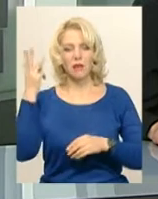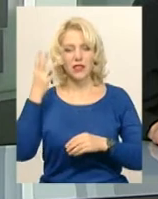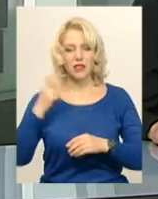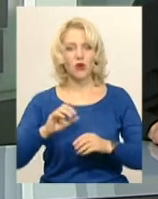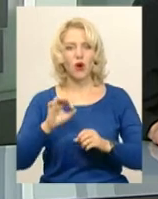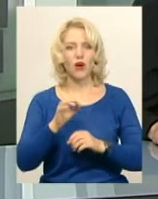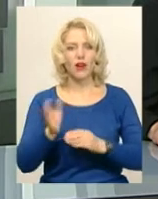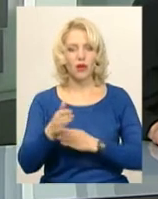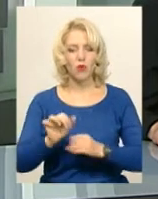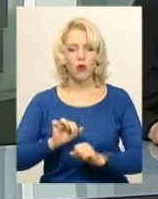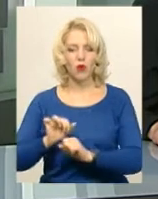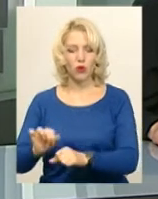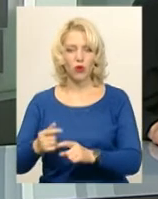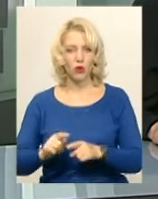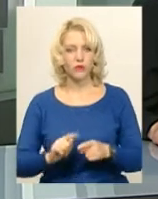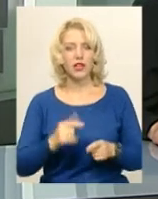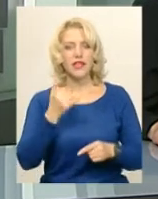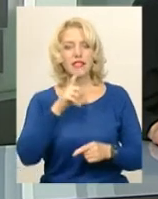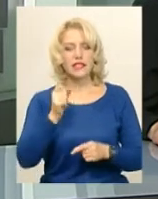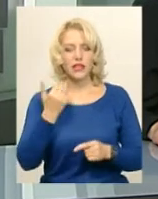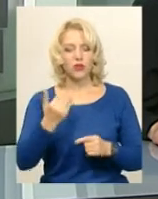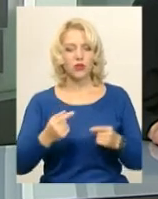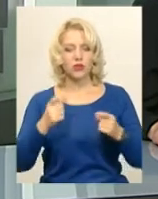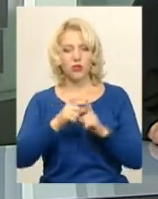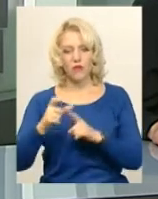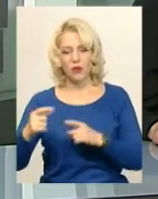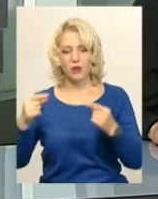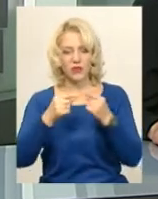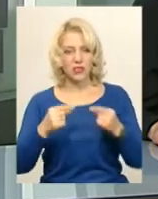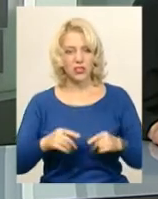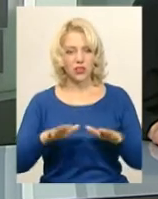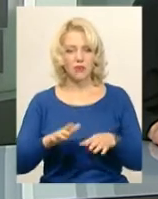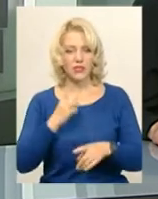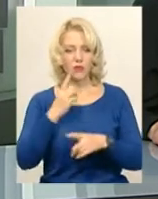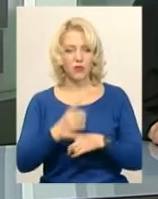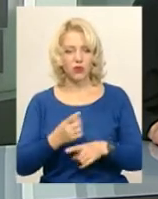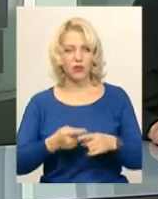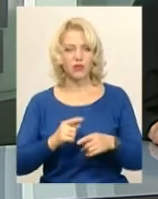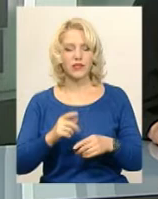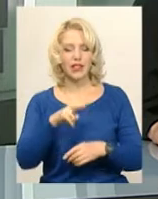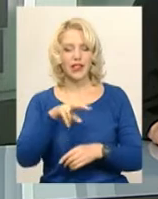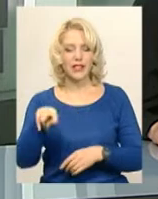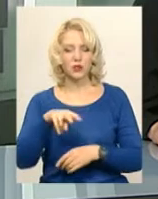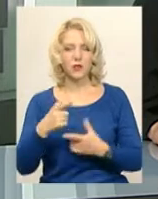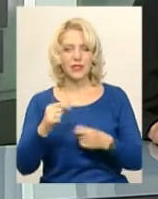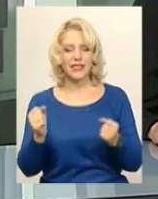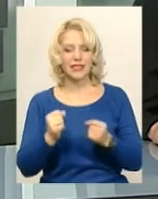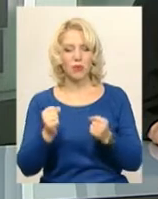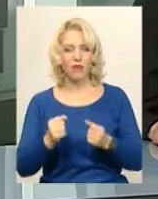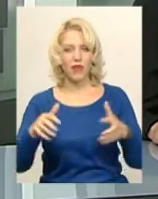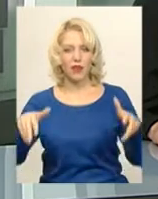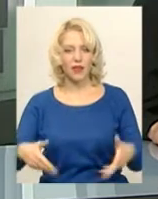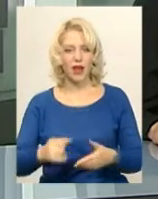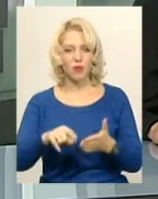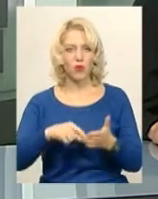патруля Андрій Полудняк. За його словами, у визначених місцях рибалити заборонено з листопада. Де саме знаходяться зимувальні ями у Хмельницькому,